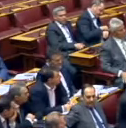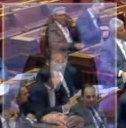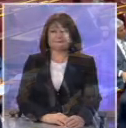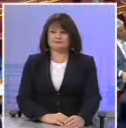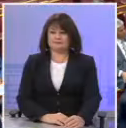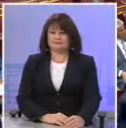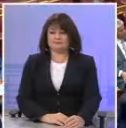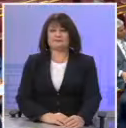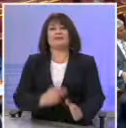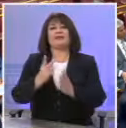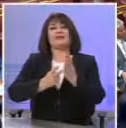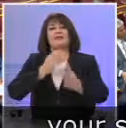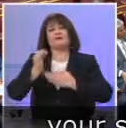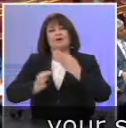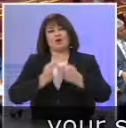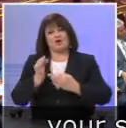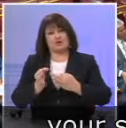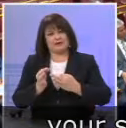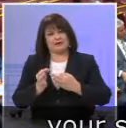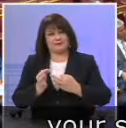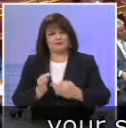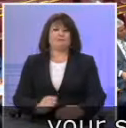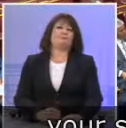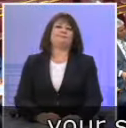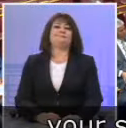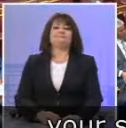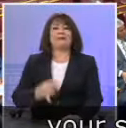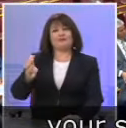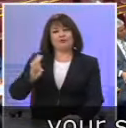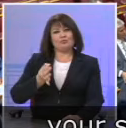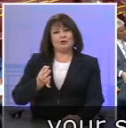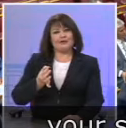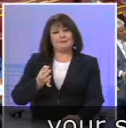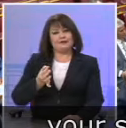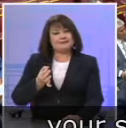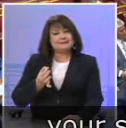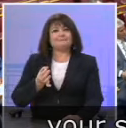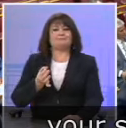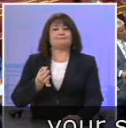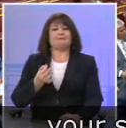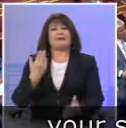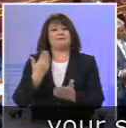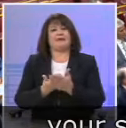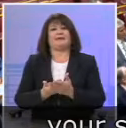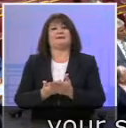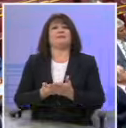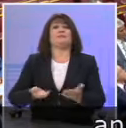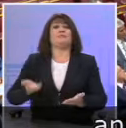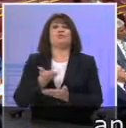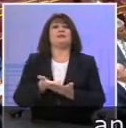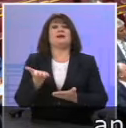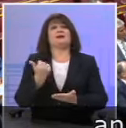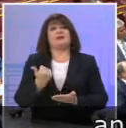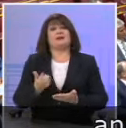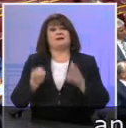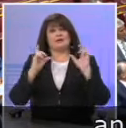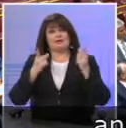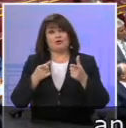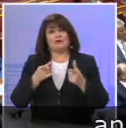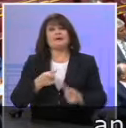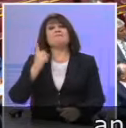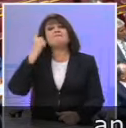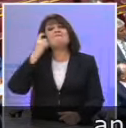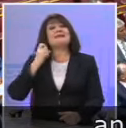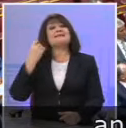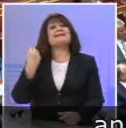Ρίκο Μουτσάκο, η δευτερολογία σας απέδειξε όχι μόνο ότι δεν έχετε προτάσεις, αλλά και ότι δεν γνωρίζετε καλά και